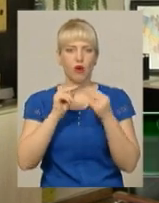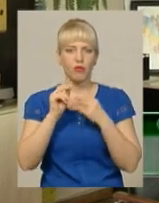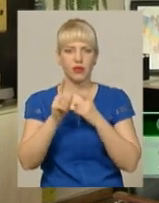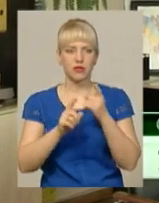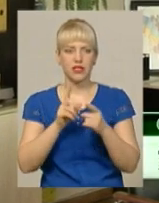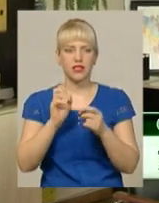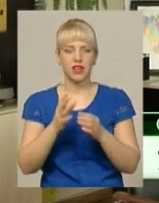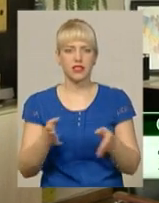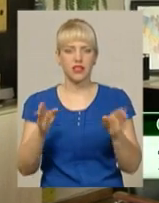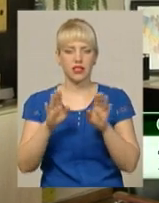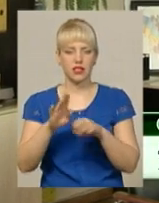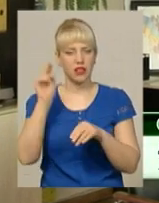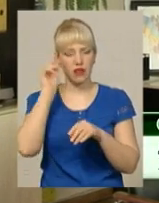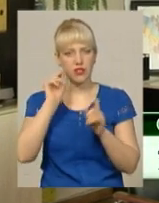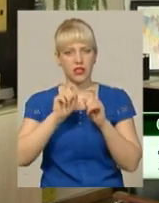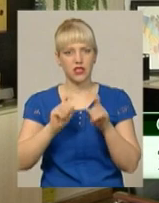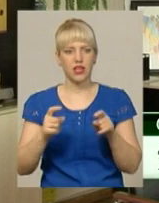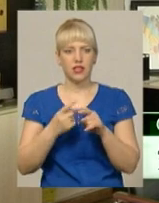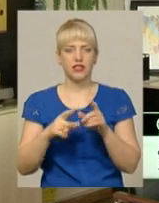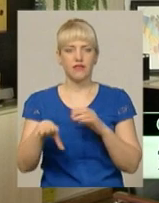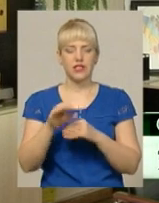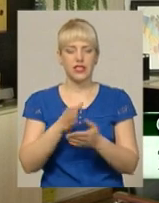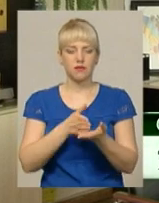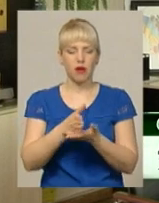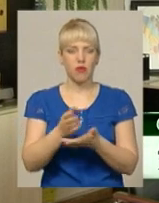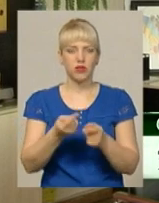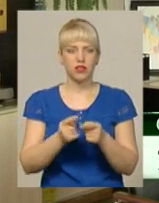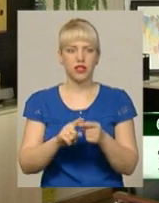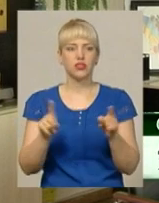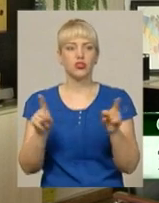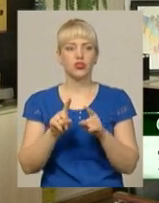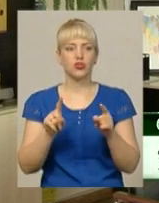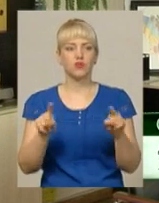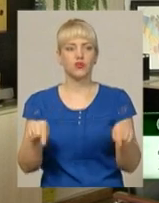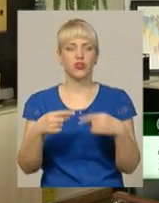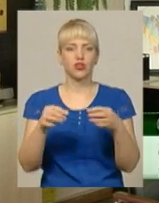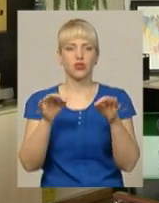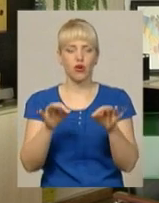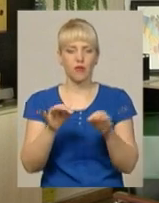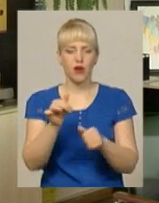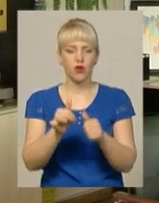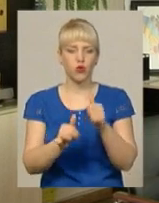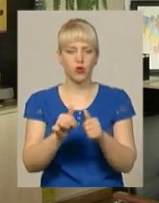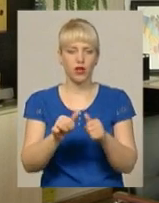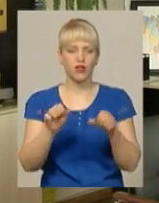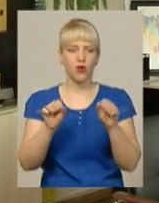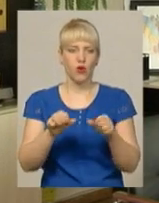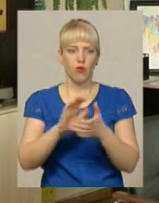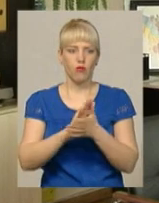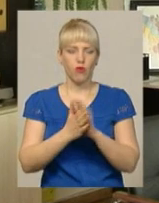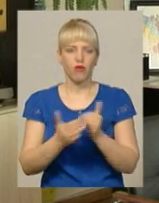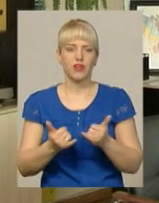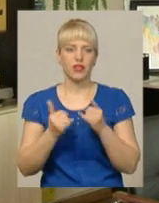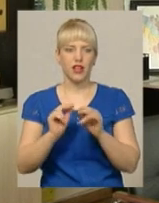закриття навчальних закладів. Це все спрямовано на те, щоб створити нормальні, конкурентні умови для навчання дітей.